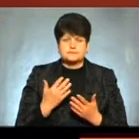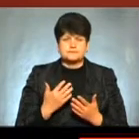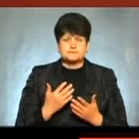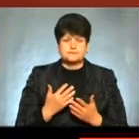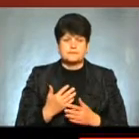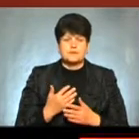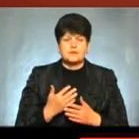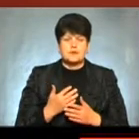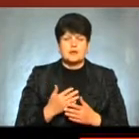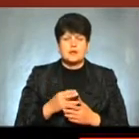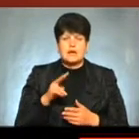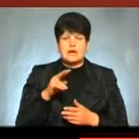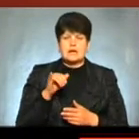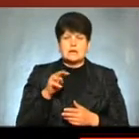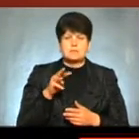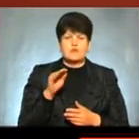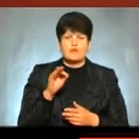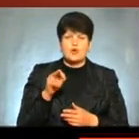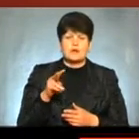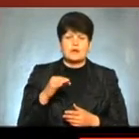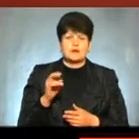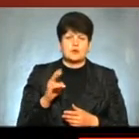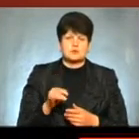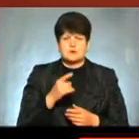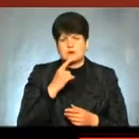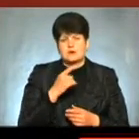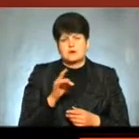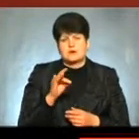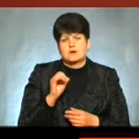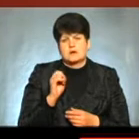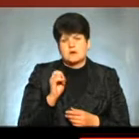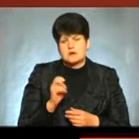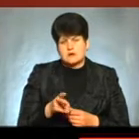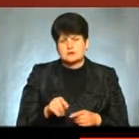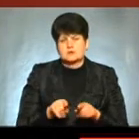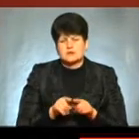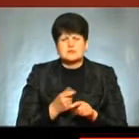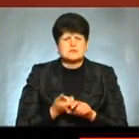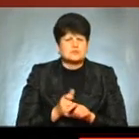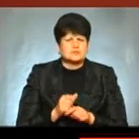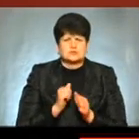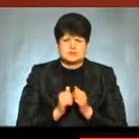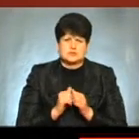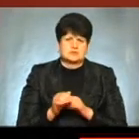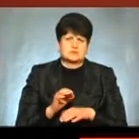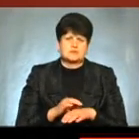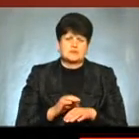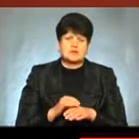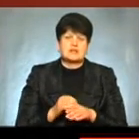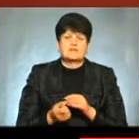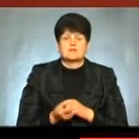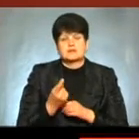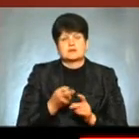лімфолейкозів Гострого та хронічного лімфолейкозу Це найчастіші ушкодження, які виникли